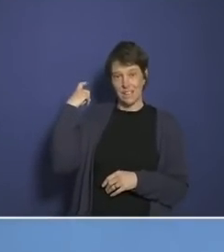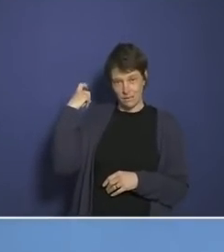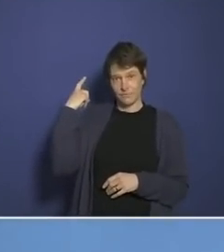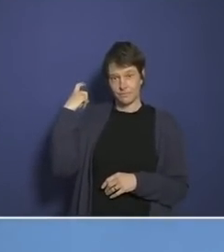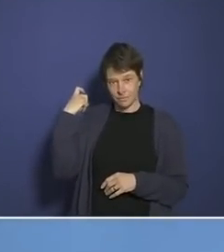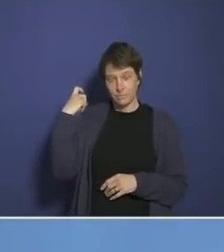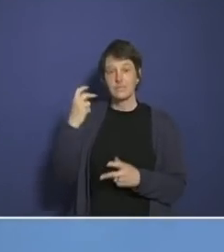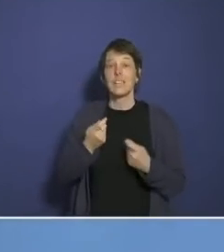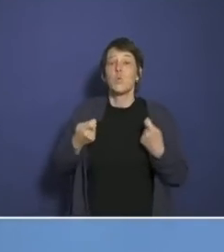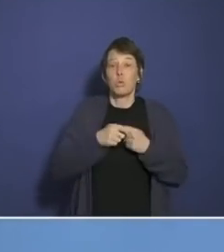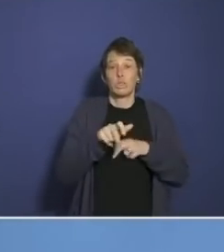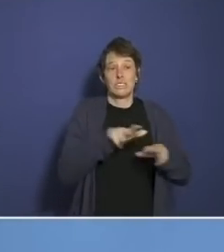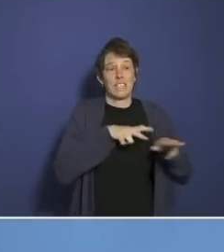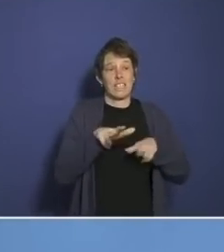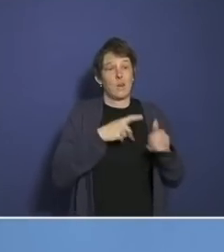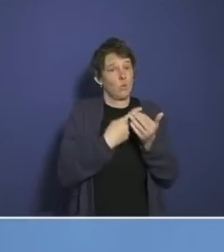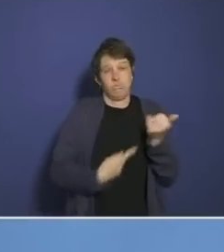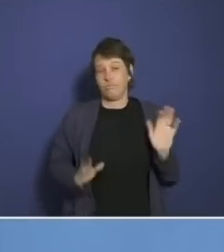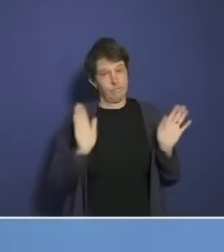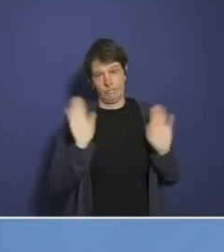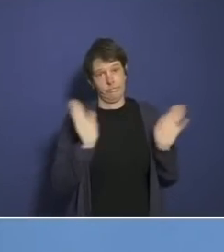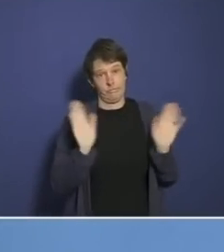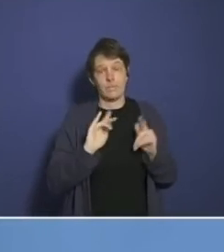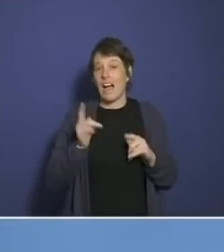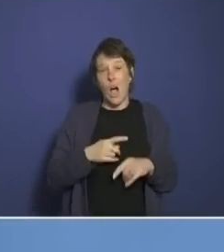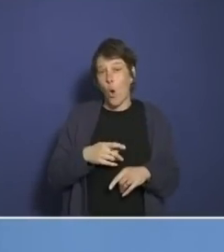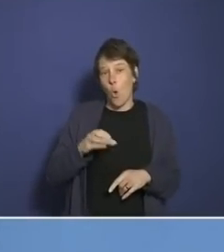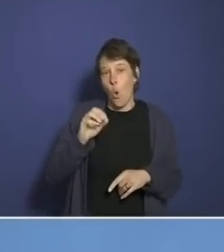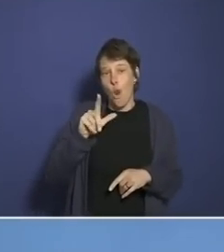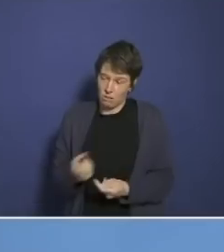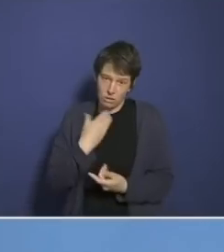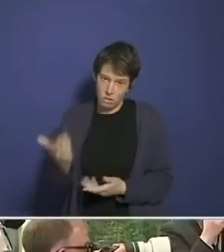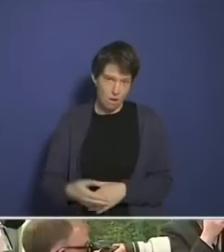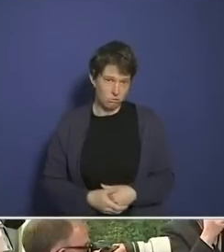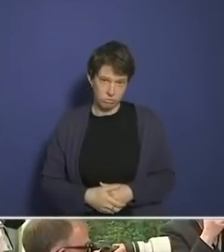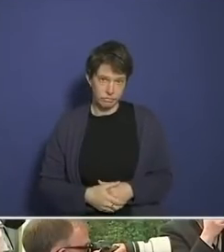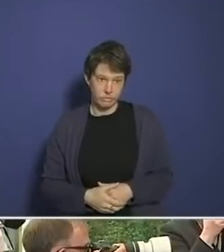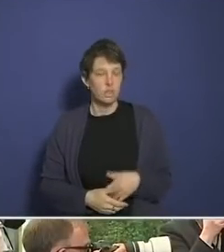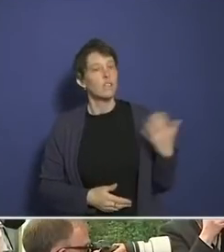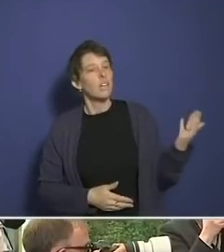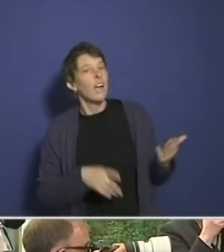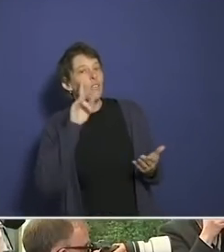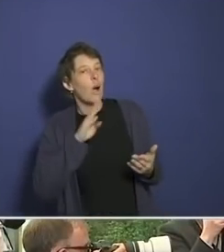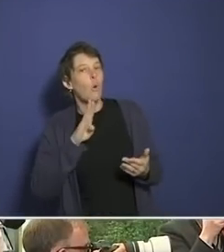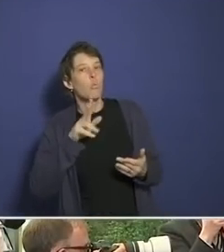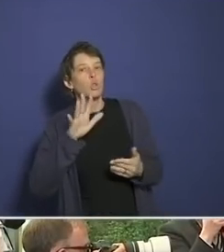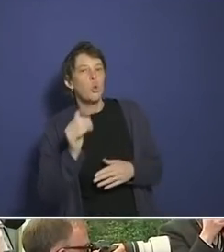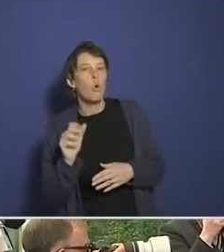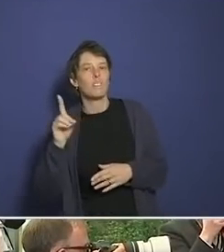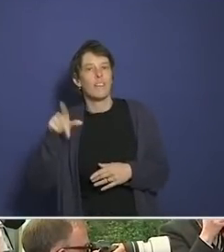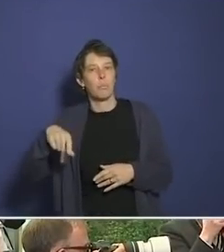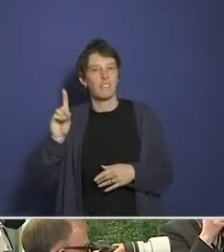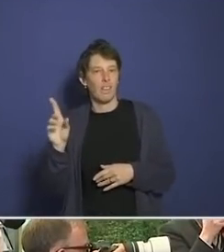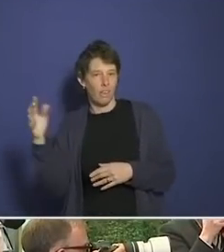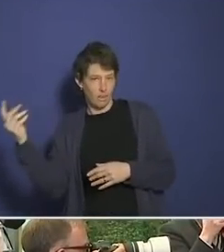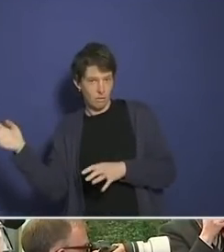ist. Den Rest der Antwort erspare ich Ihnen, weil er nur das zuvor schon wiederholt gesagt hat, noch einmal wiederholt. Frau Buschow von EPD fragt Sie, Professor